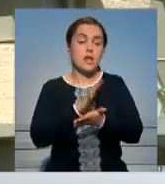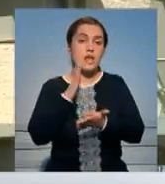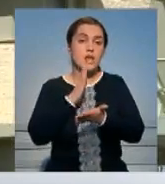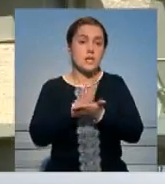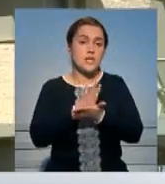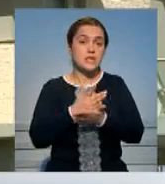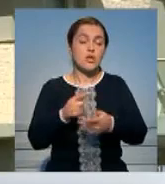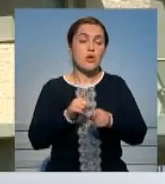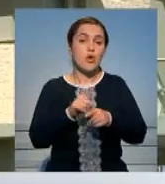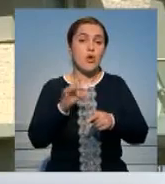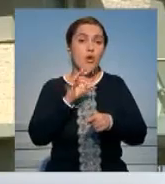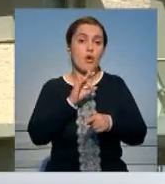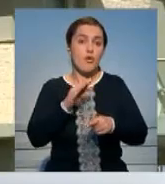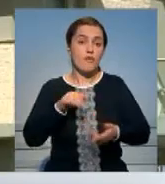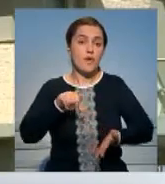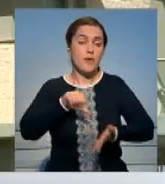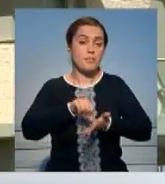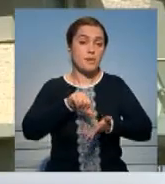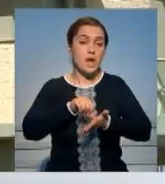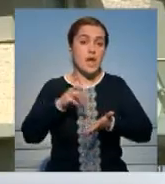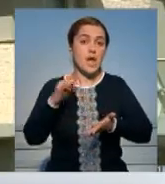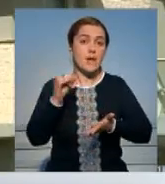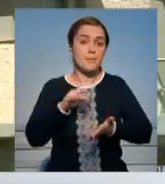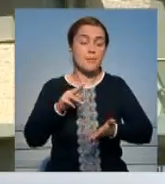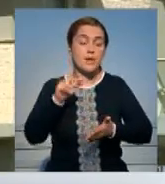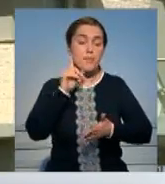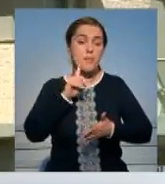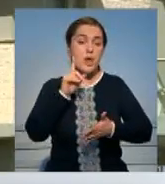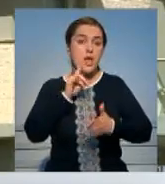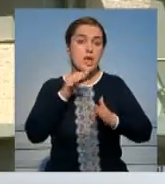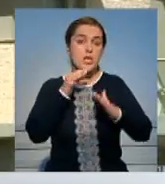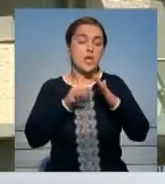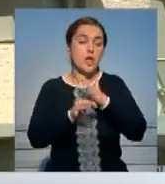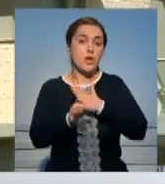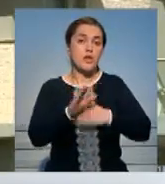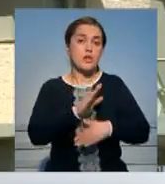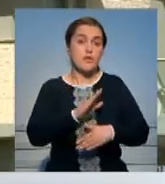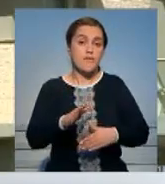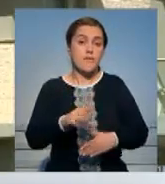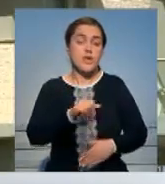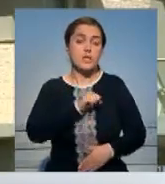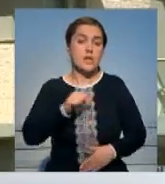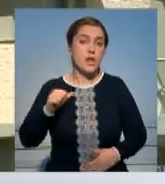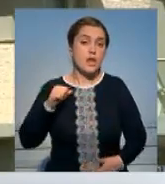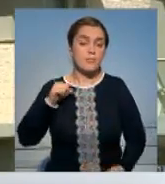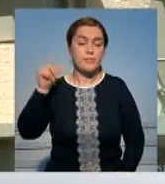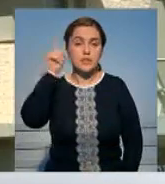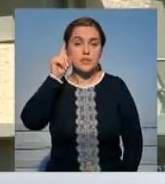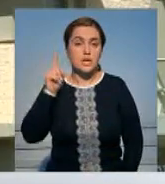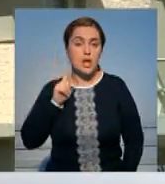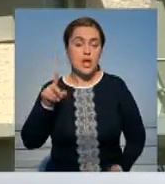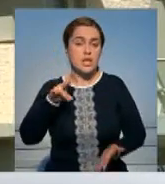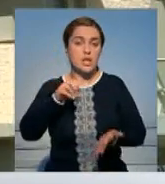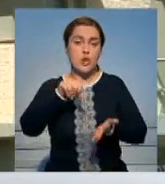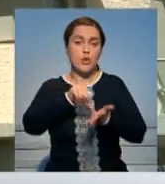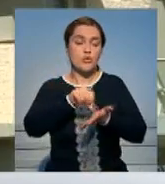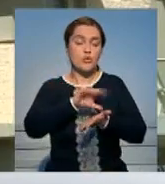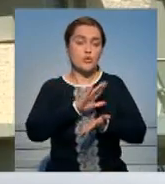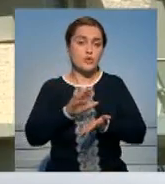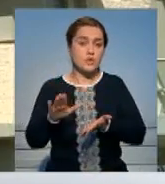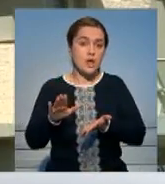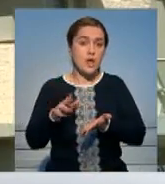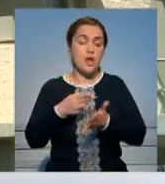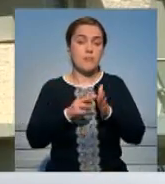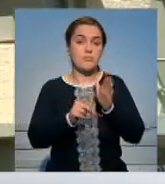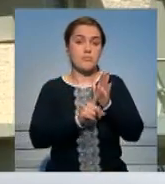источники. Официальные представители МИДа от комментариев пока отказываются. Сам Израиль в этой атаке не участвовал.